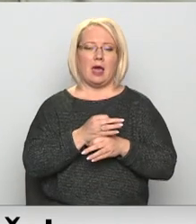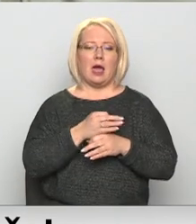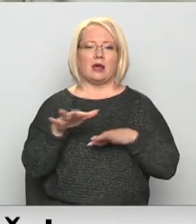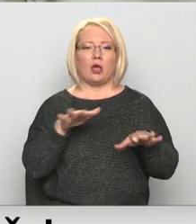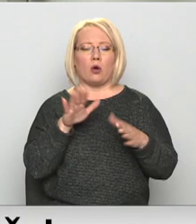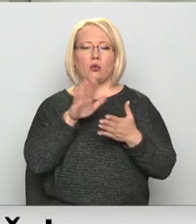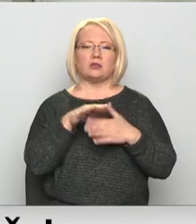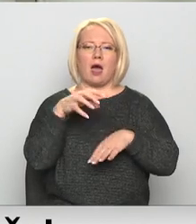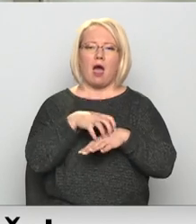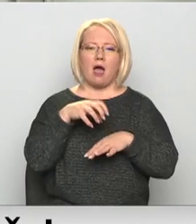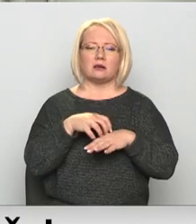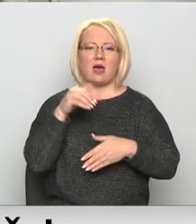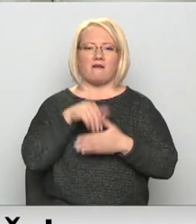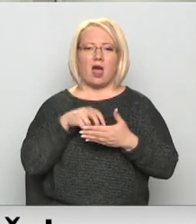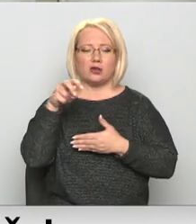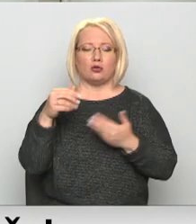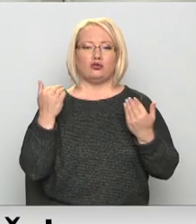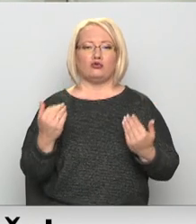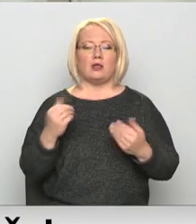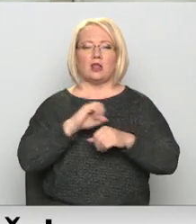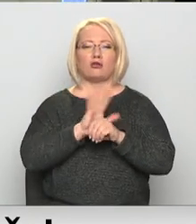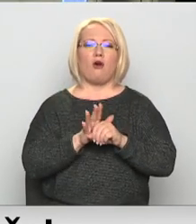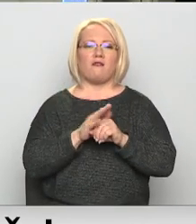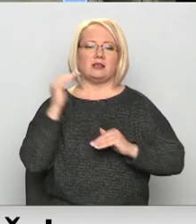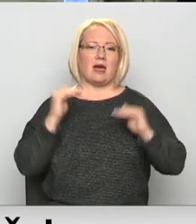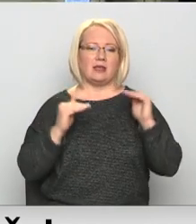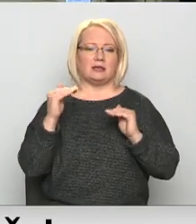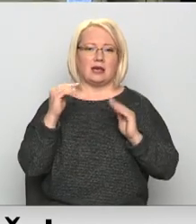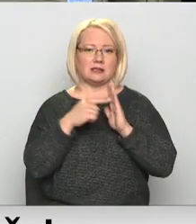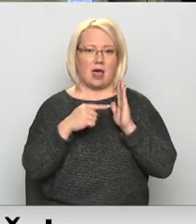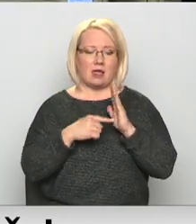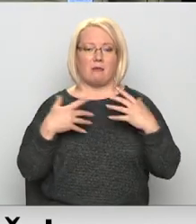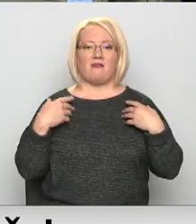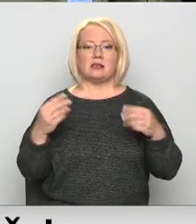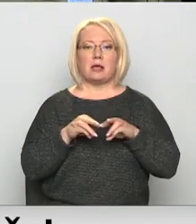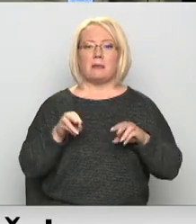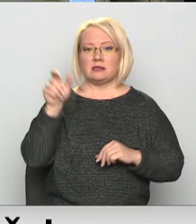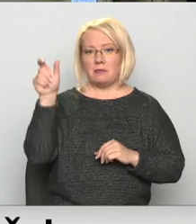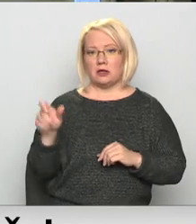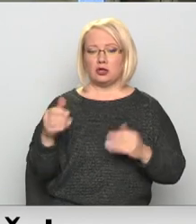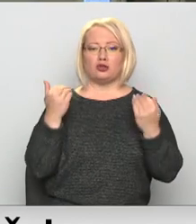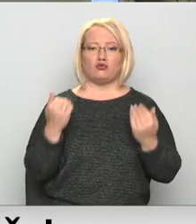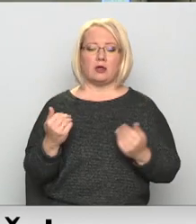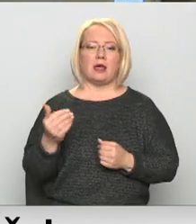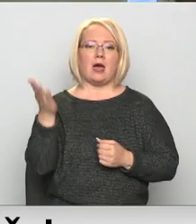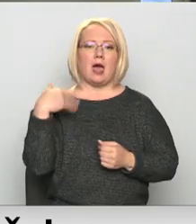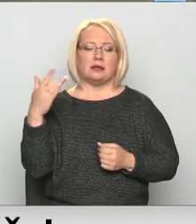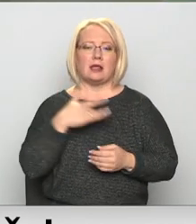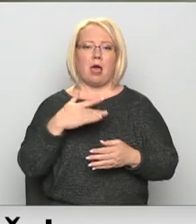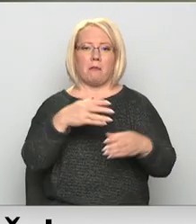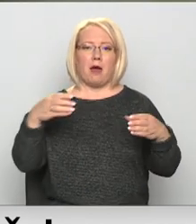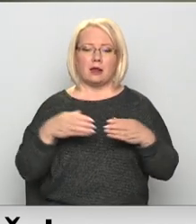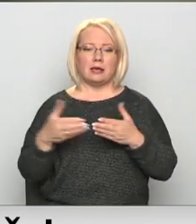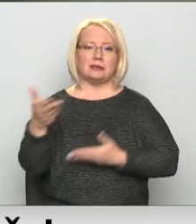ārstu vēstulu un šīs dienas Covid-19 statistikas datiem, veselības ministrs Daniels Paviļots šodien aicināja koalīcijas